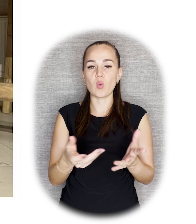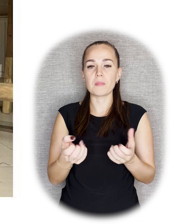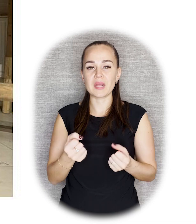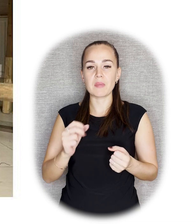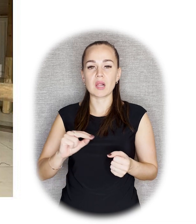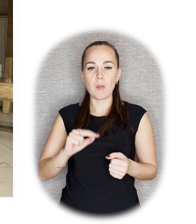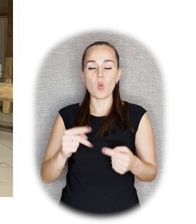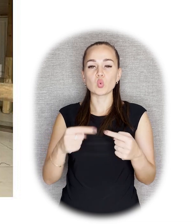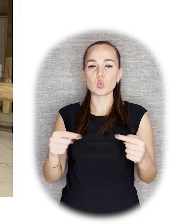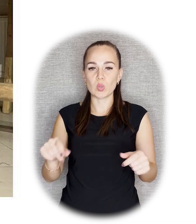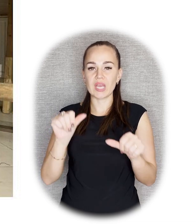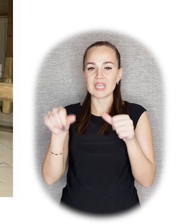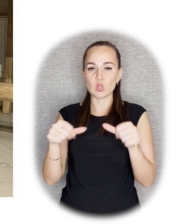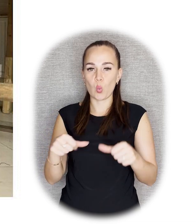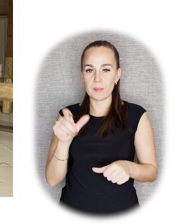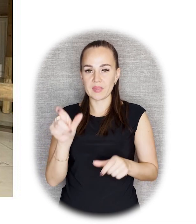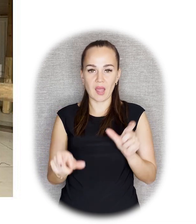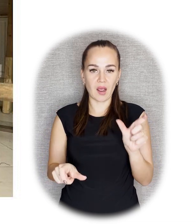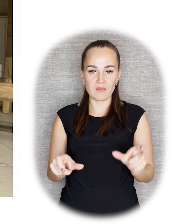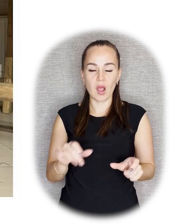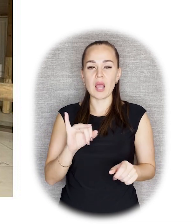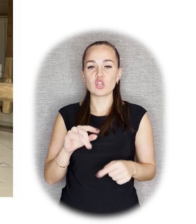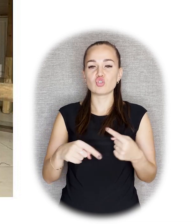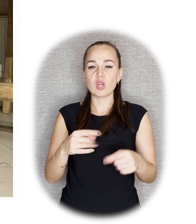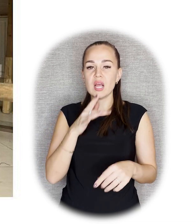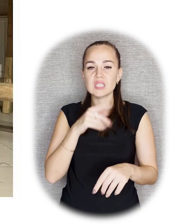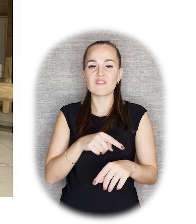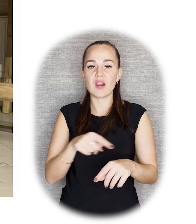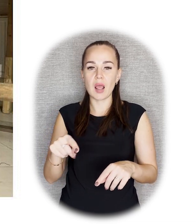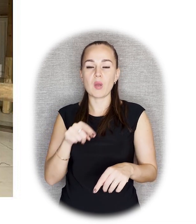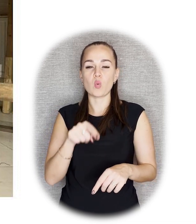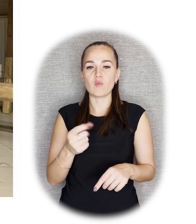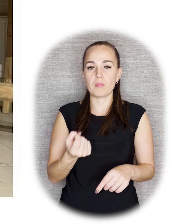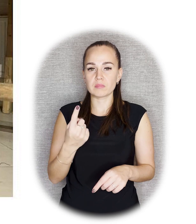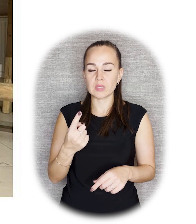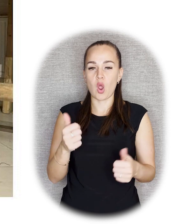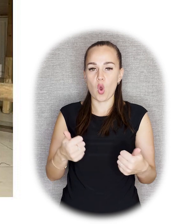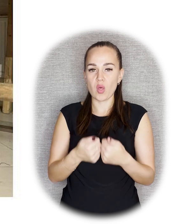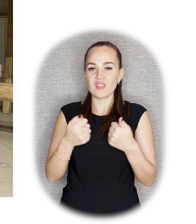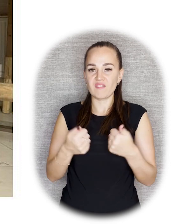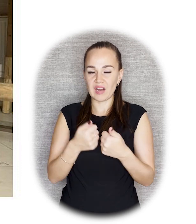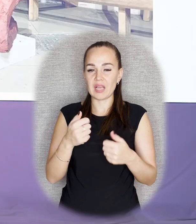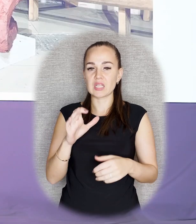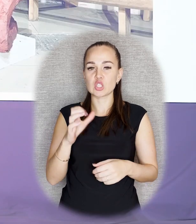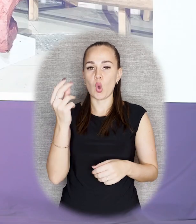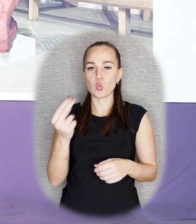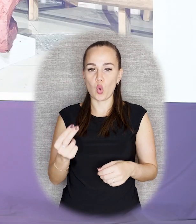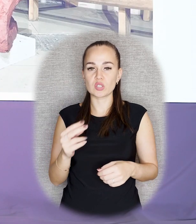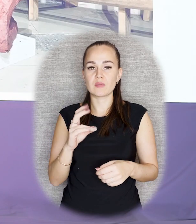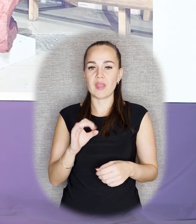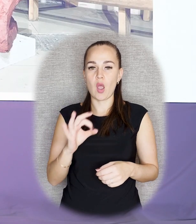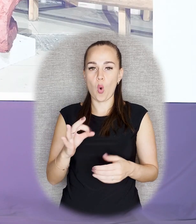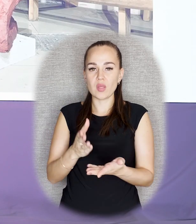принимал работы у других скульпторов, но через какое-то время у него возник конфликт с художниками левого направления.